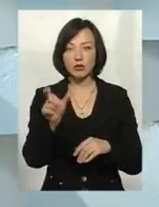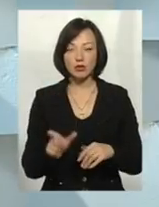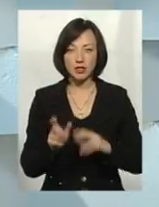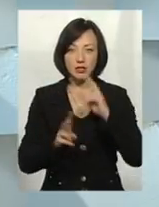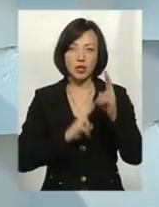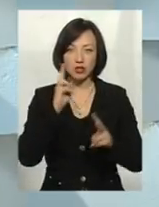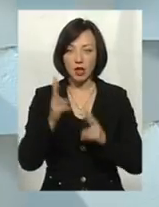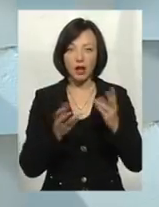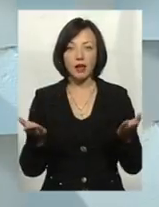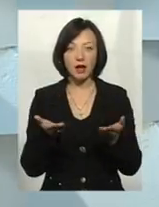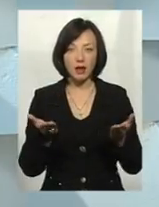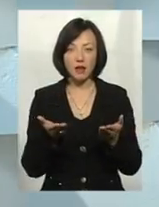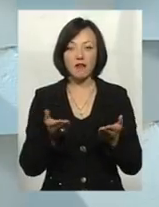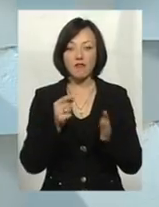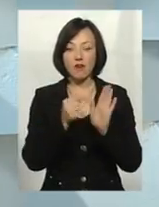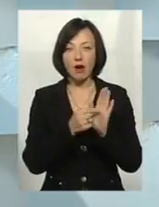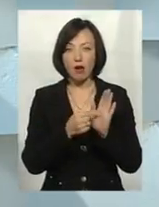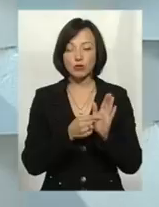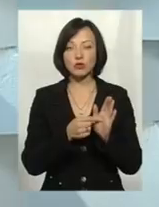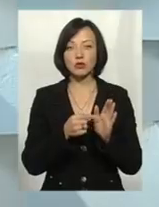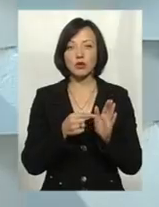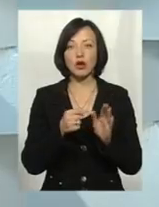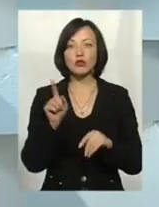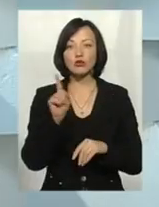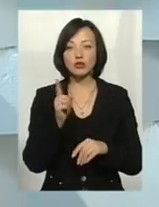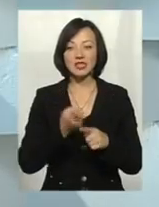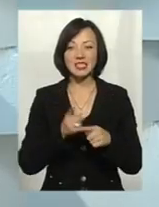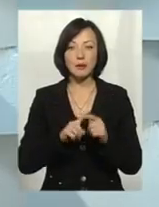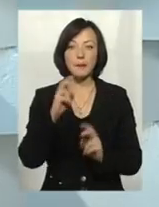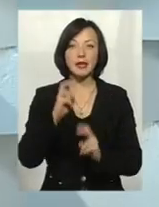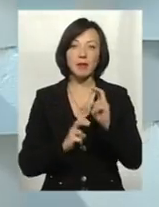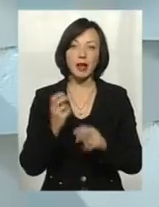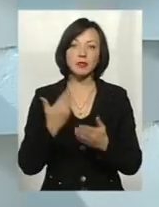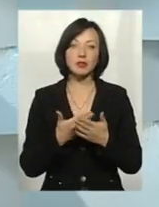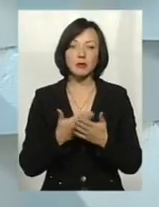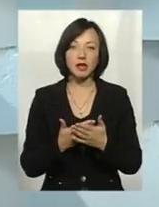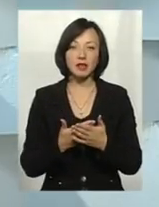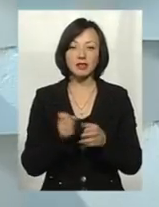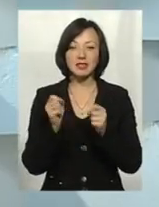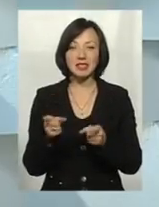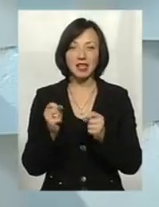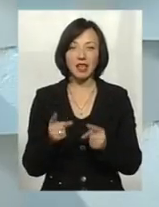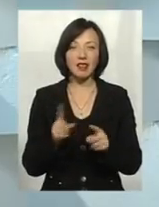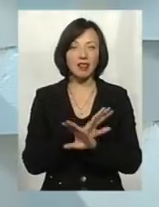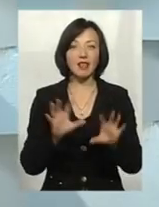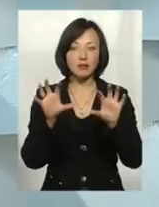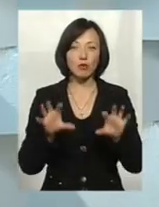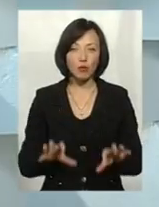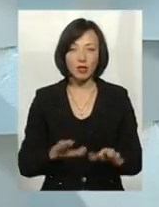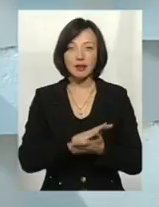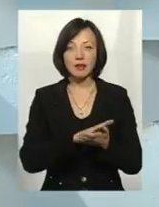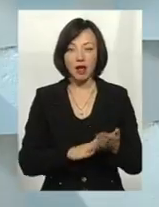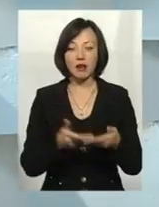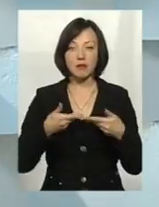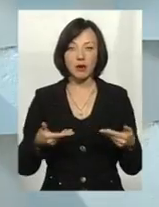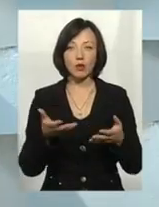скаржника, який безпосередньо вказує про те, що дане підприємство, наприклад, здійснює скид, несанкціонний скид. Далі